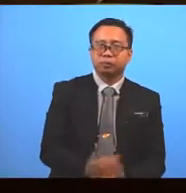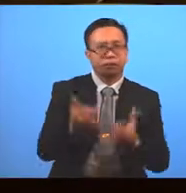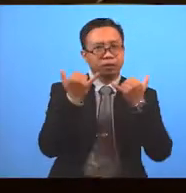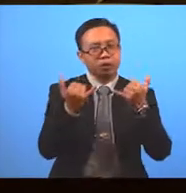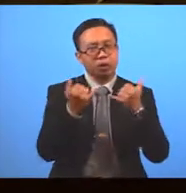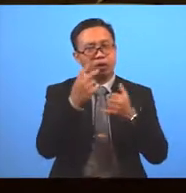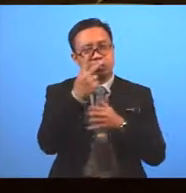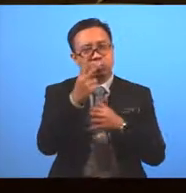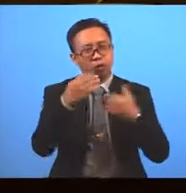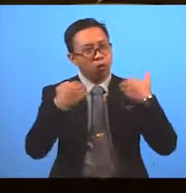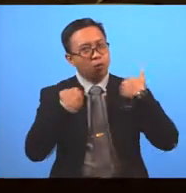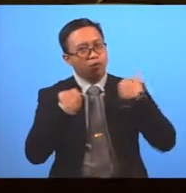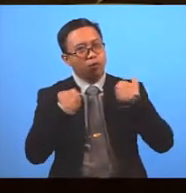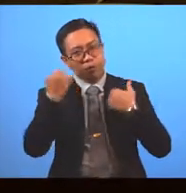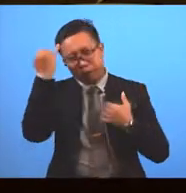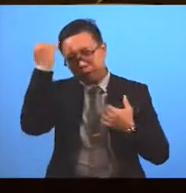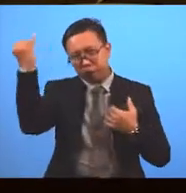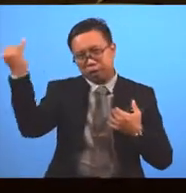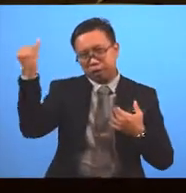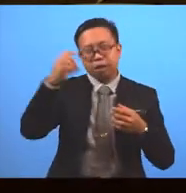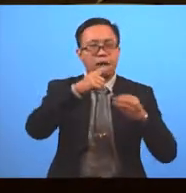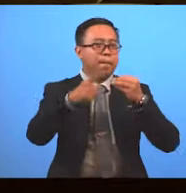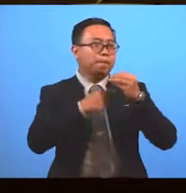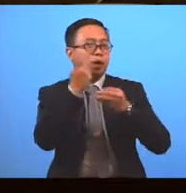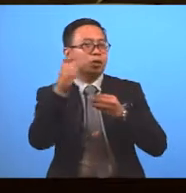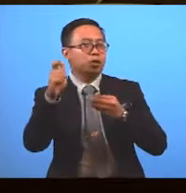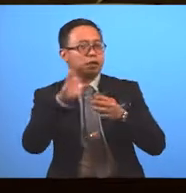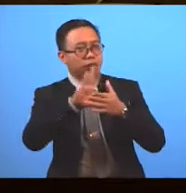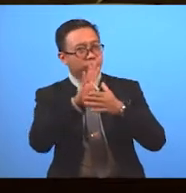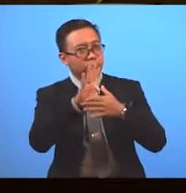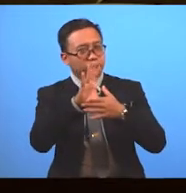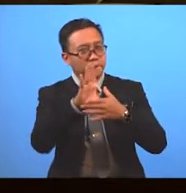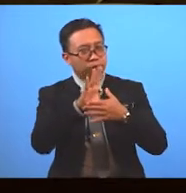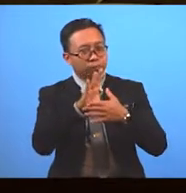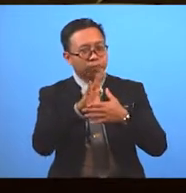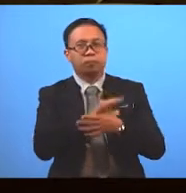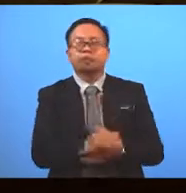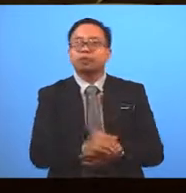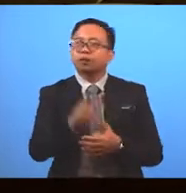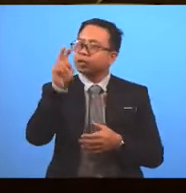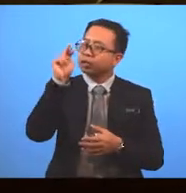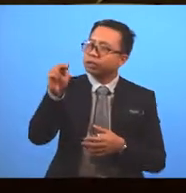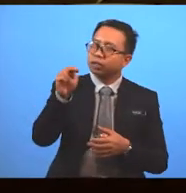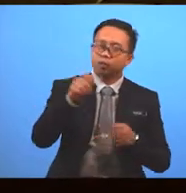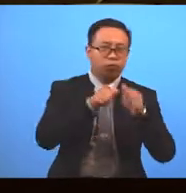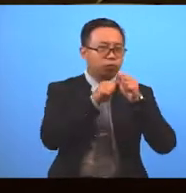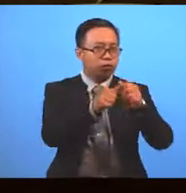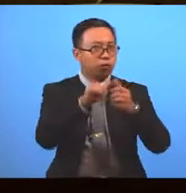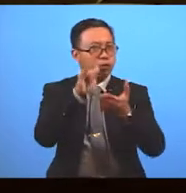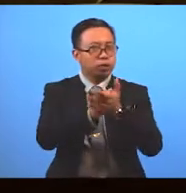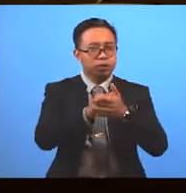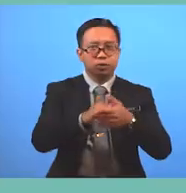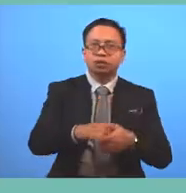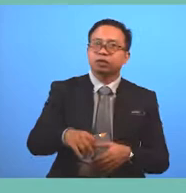Now, you have a bit of idea About the film When writing a film review You need to follow this